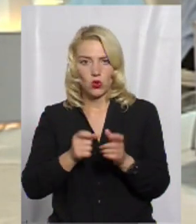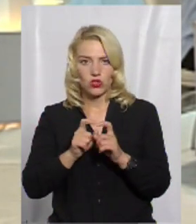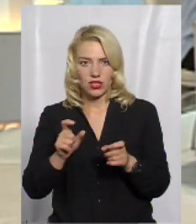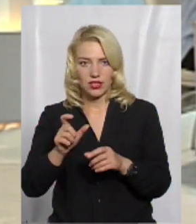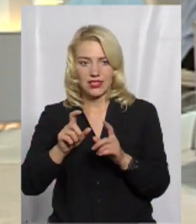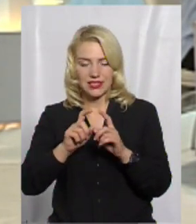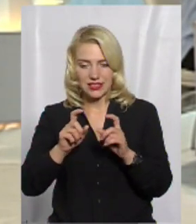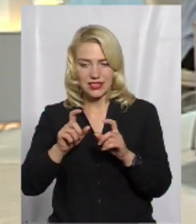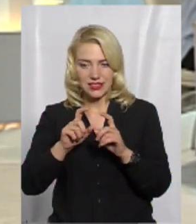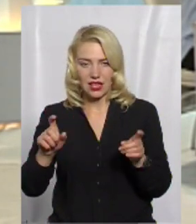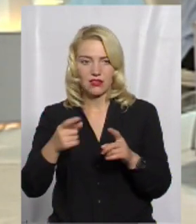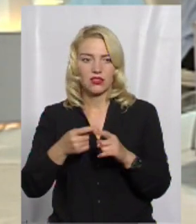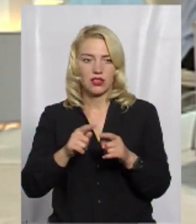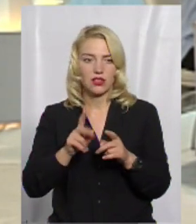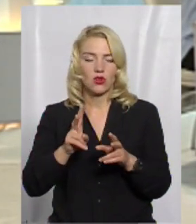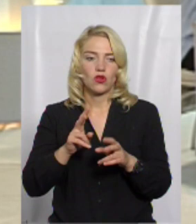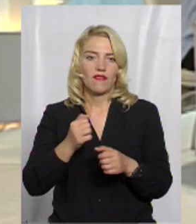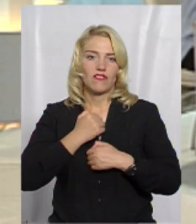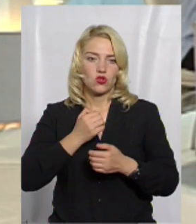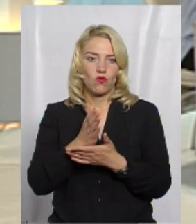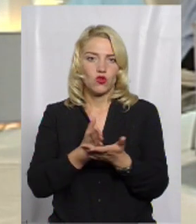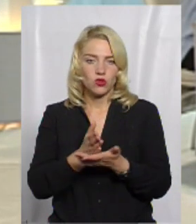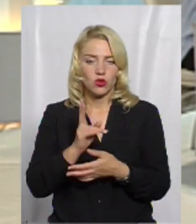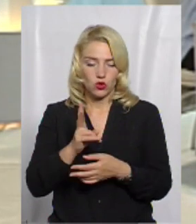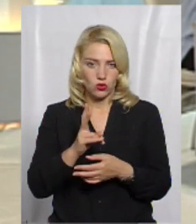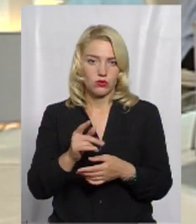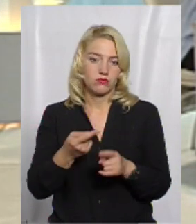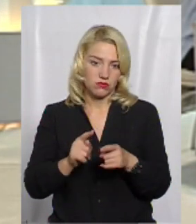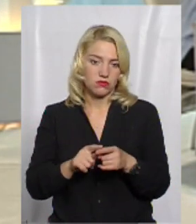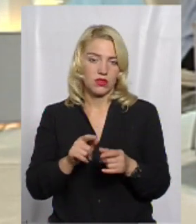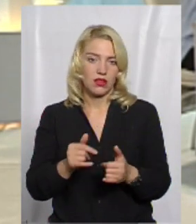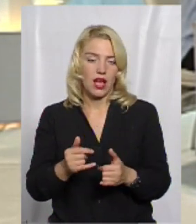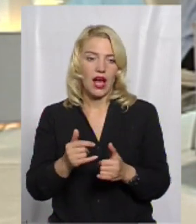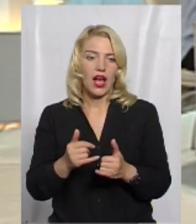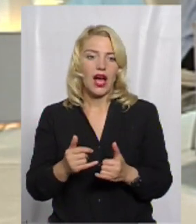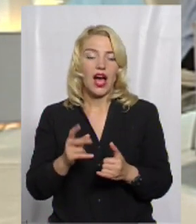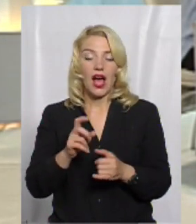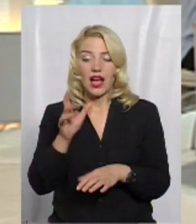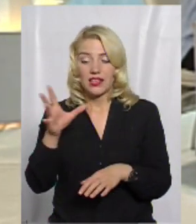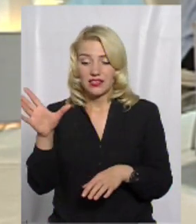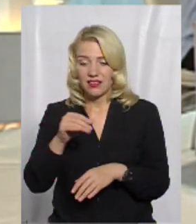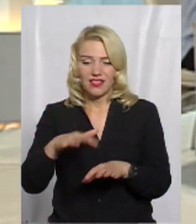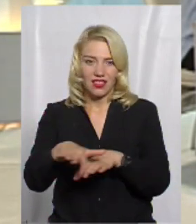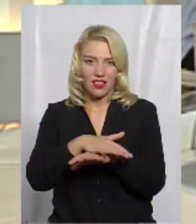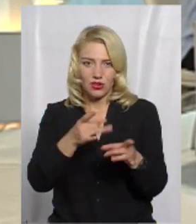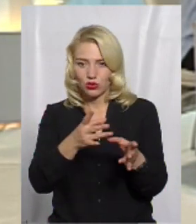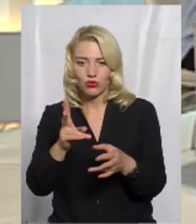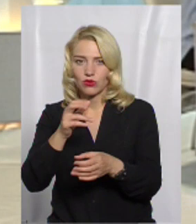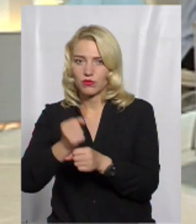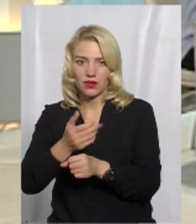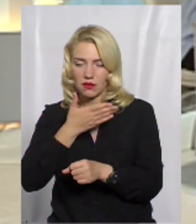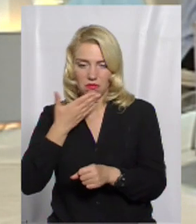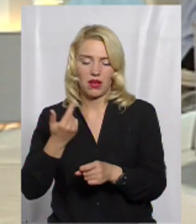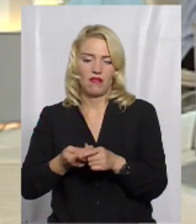там, мабуть, також це декретовані військовослужбовці, а все останнє населення несвідомо. Якщо не